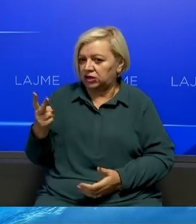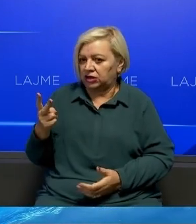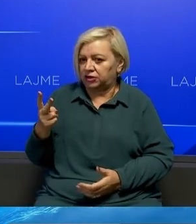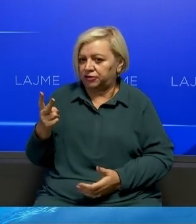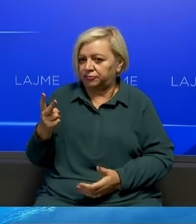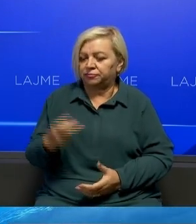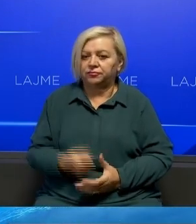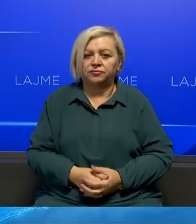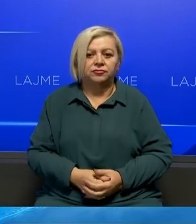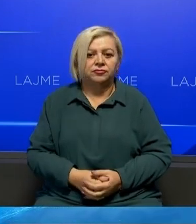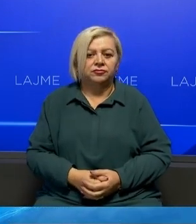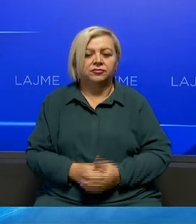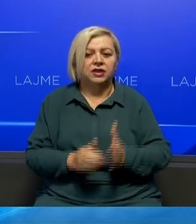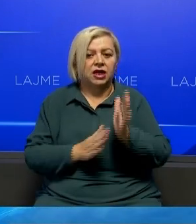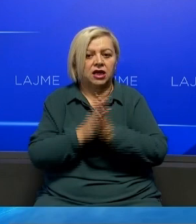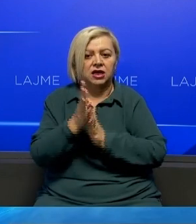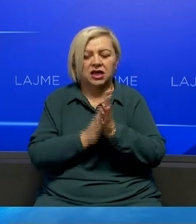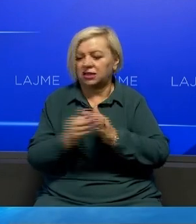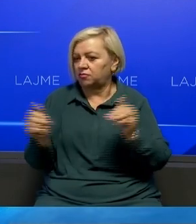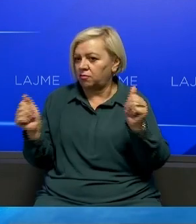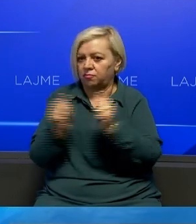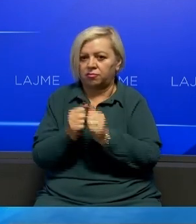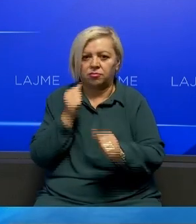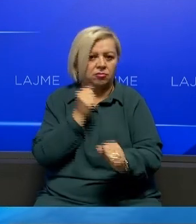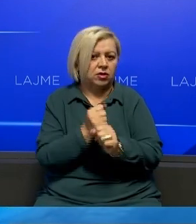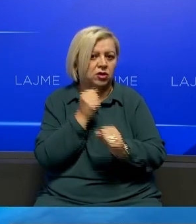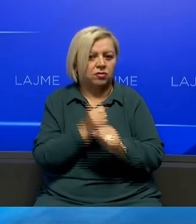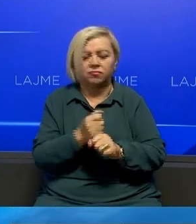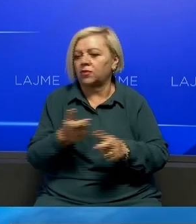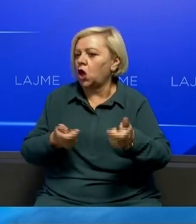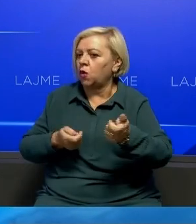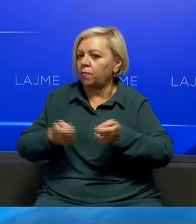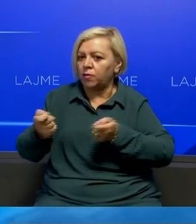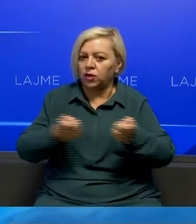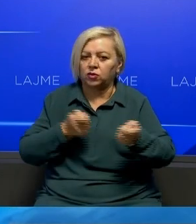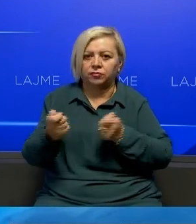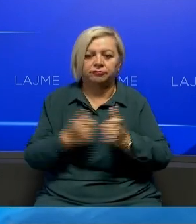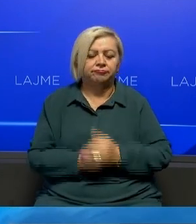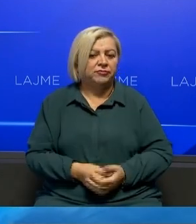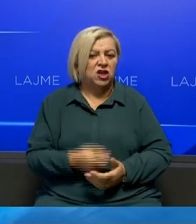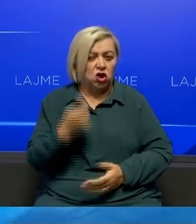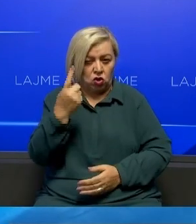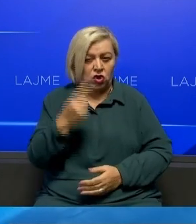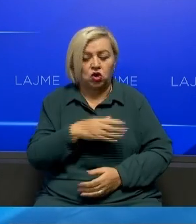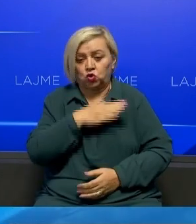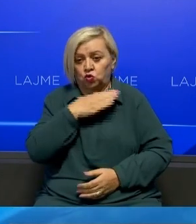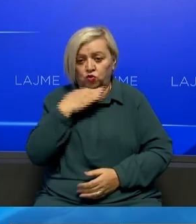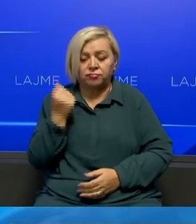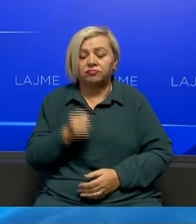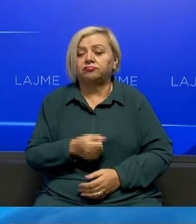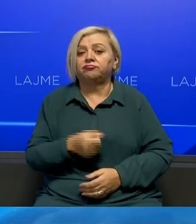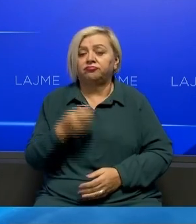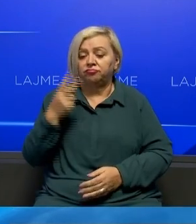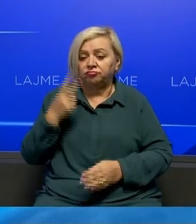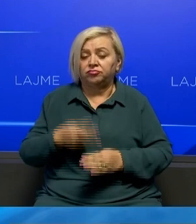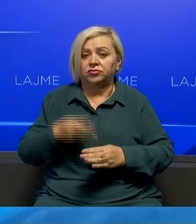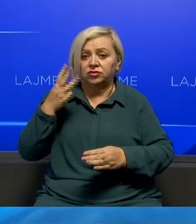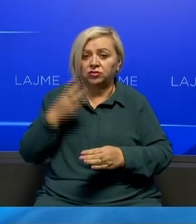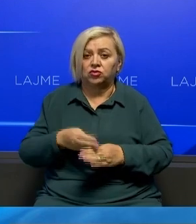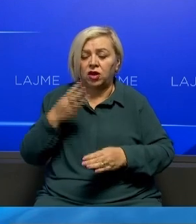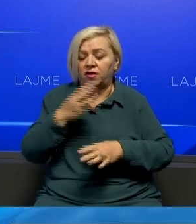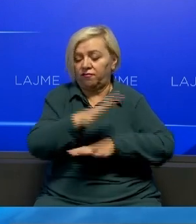Kërkesëm për bashpunim Kërkesëm për koordinim Jo njëher Shumëher Nga kjo foltore